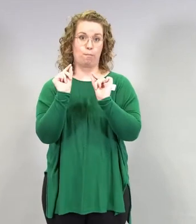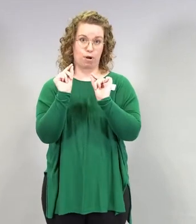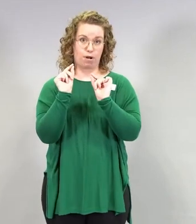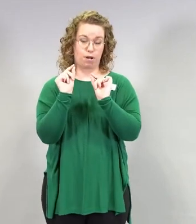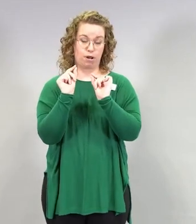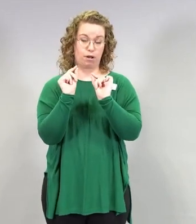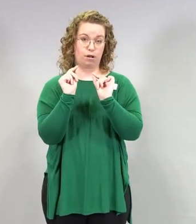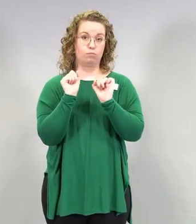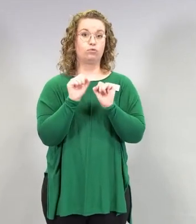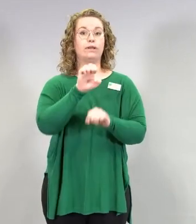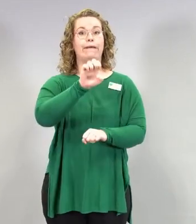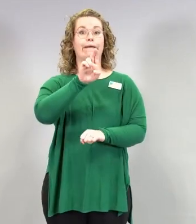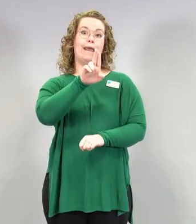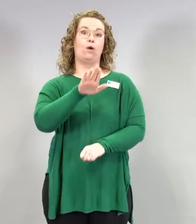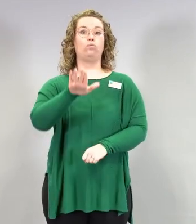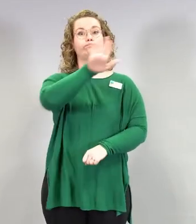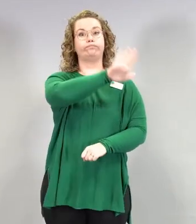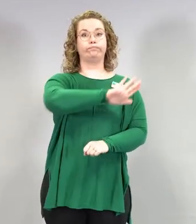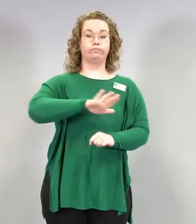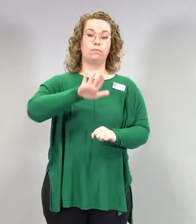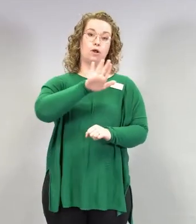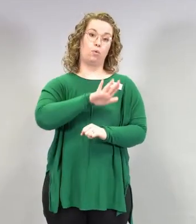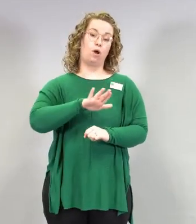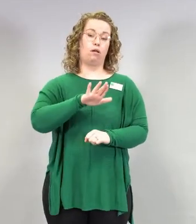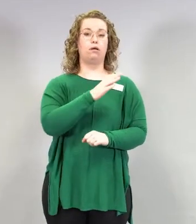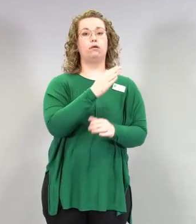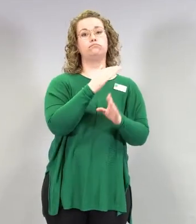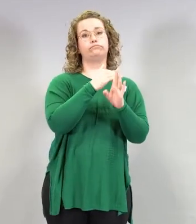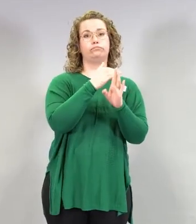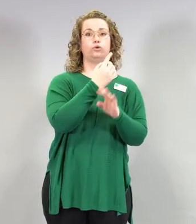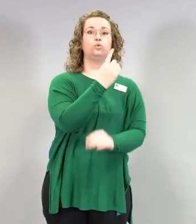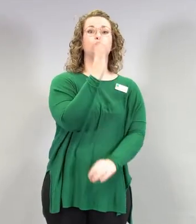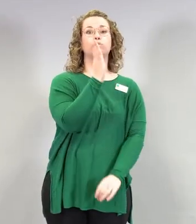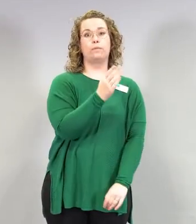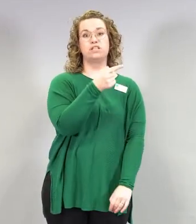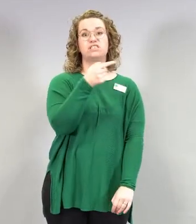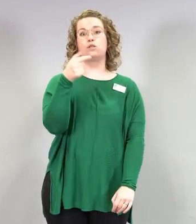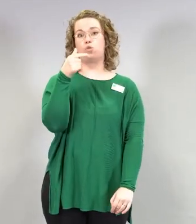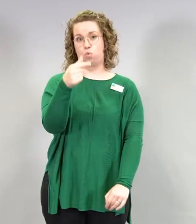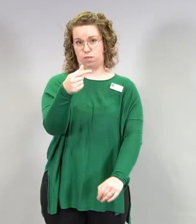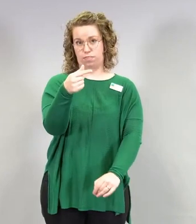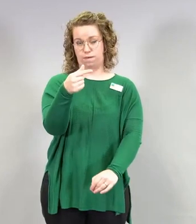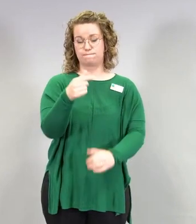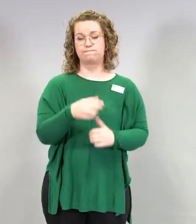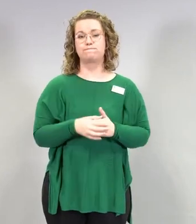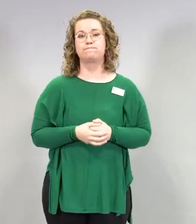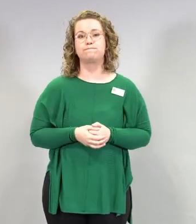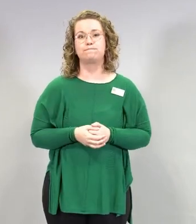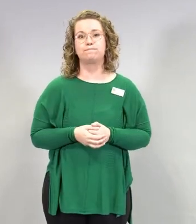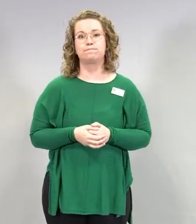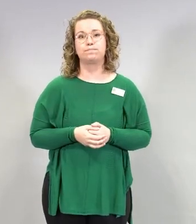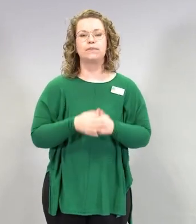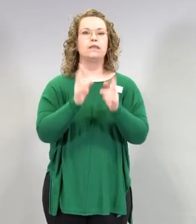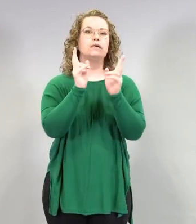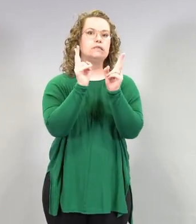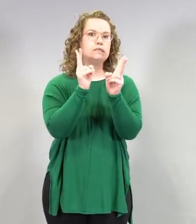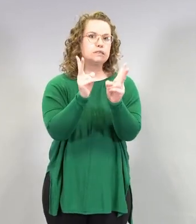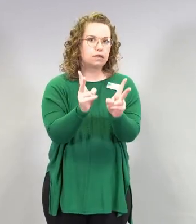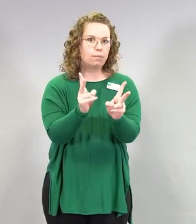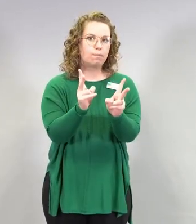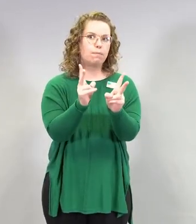unionin maissa noin yksi per 100 000. Ja samanlainen haittareaktio on